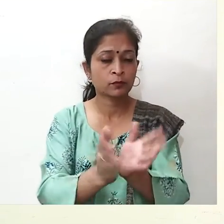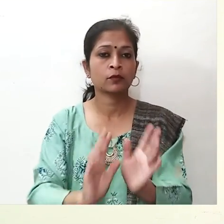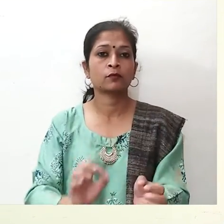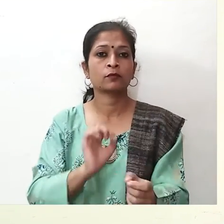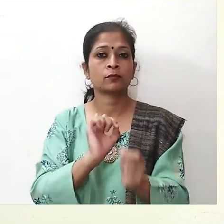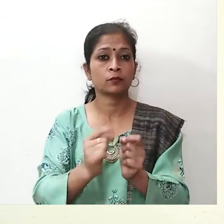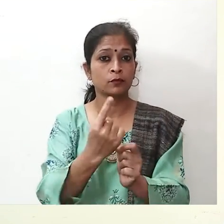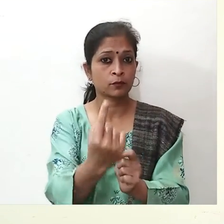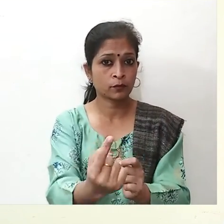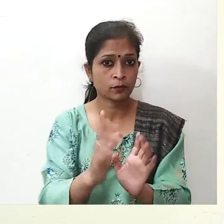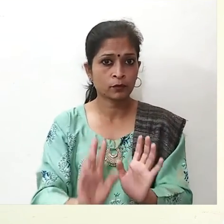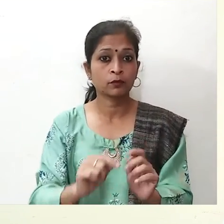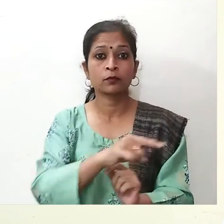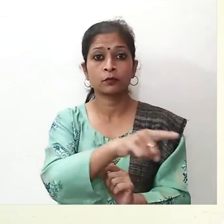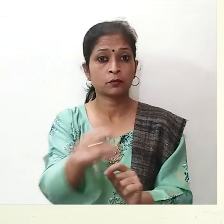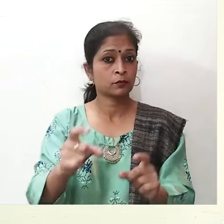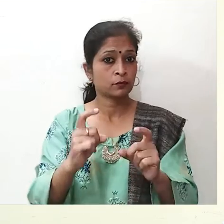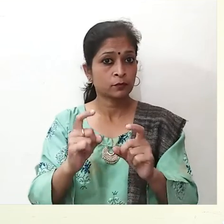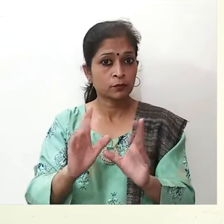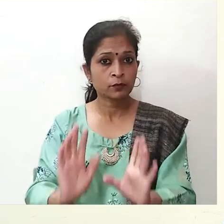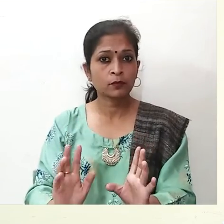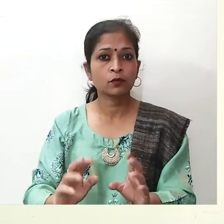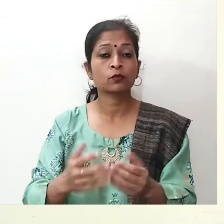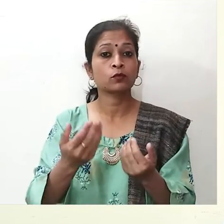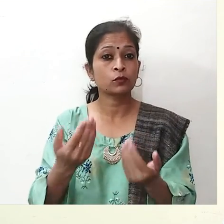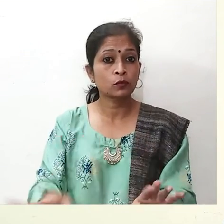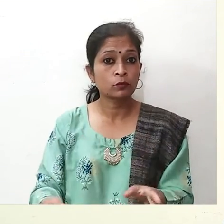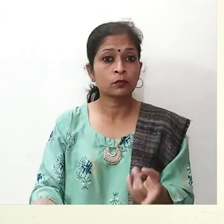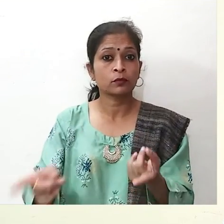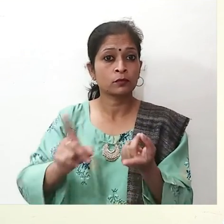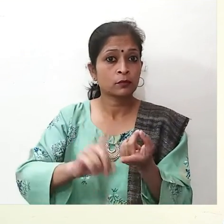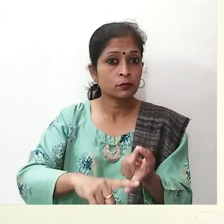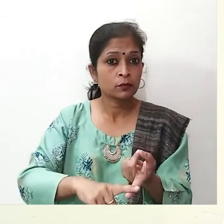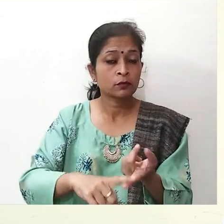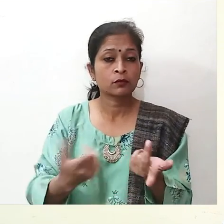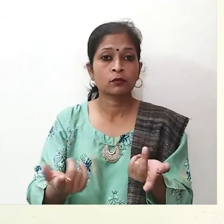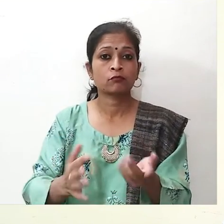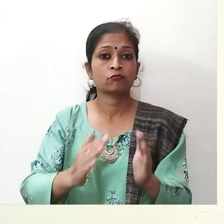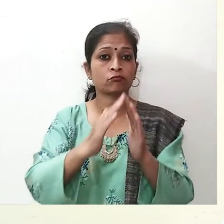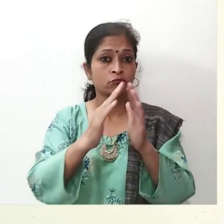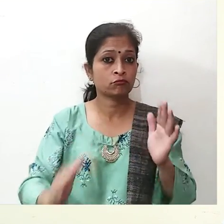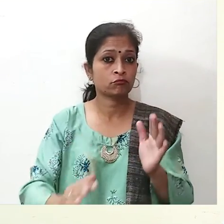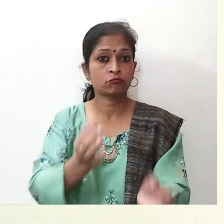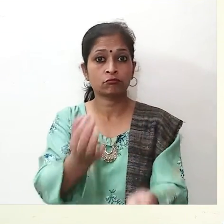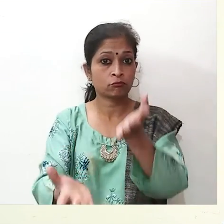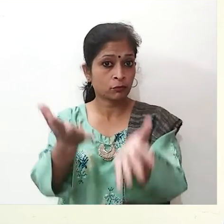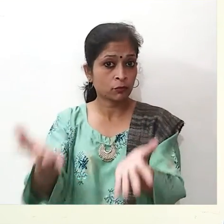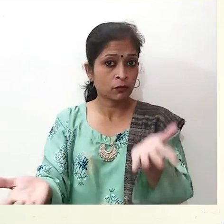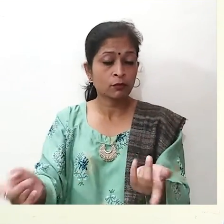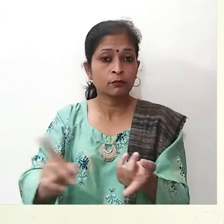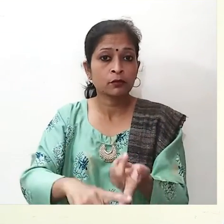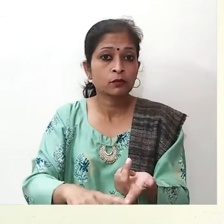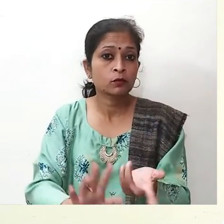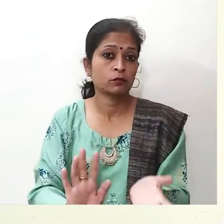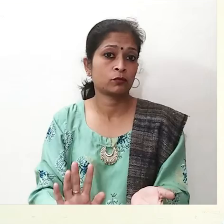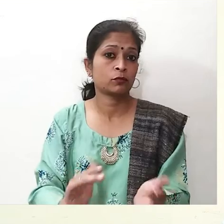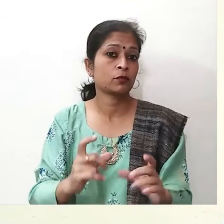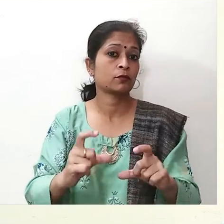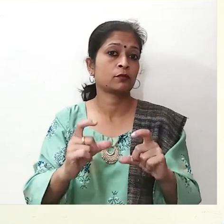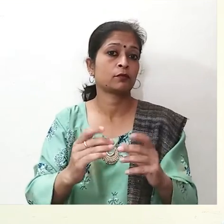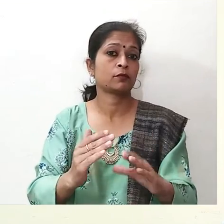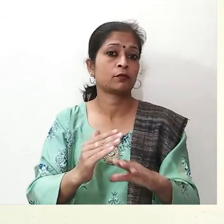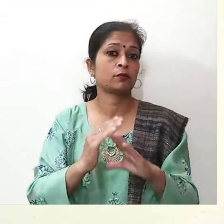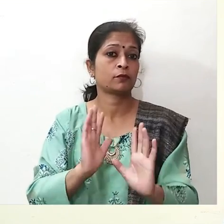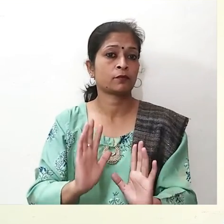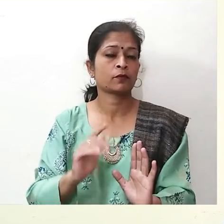हैं या मुंबत्ती जला रहे हैं, तो आपको ये ध्यान रखना है, ऐसी कोई भी सावधानी ना हो, जिससे की आग लगने जैसी कोई